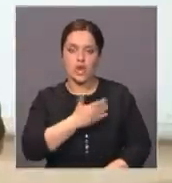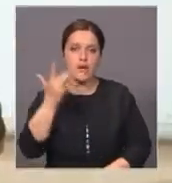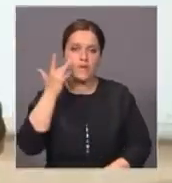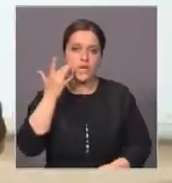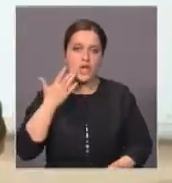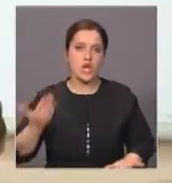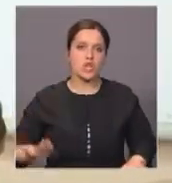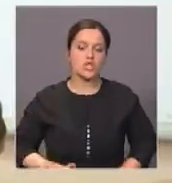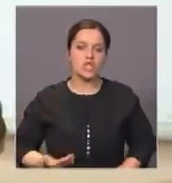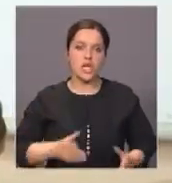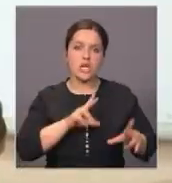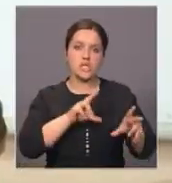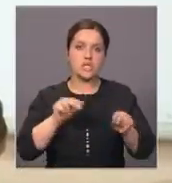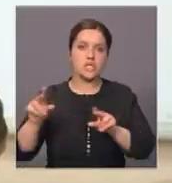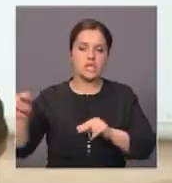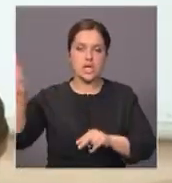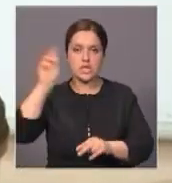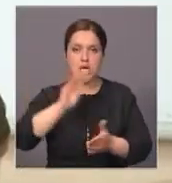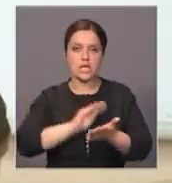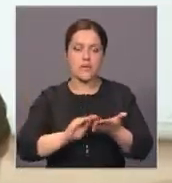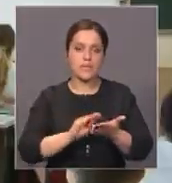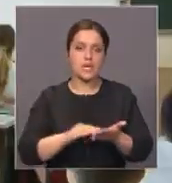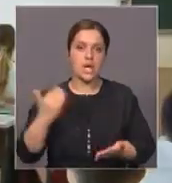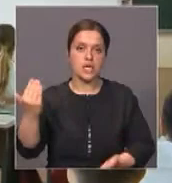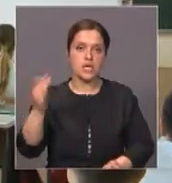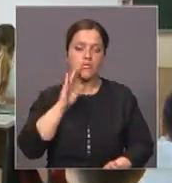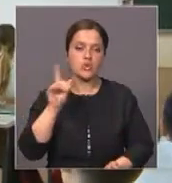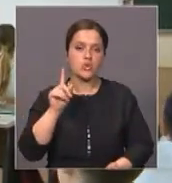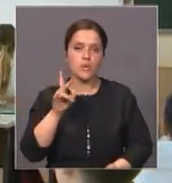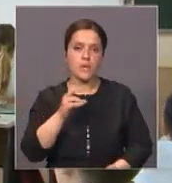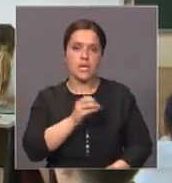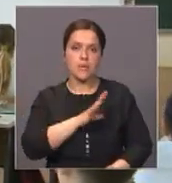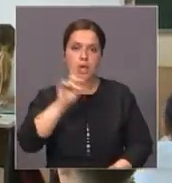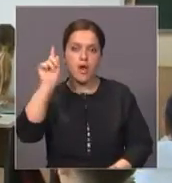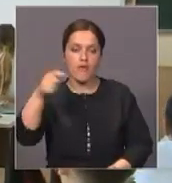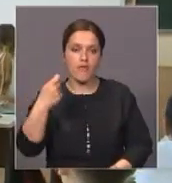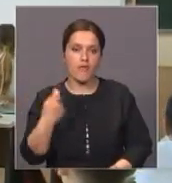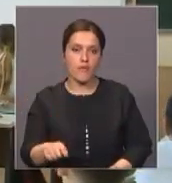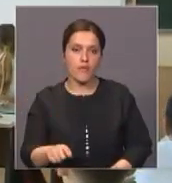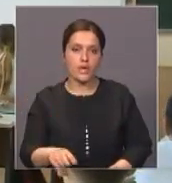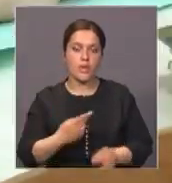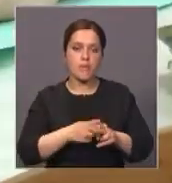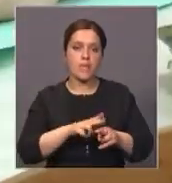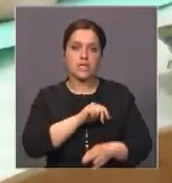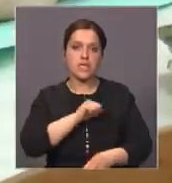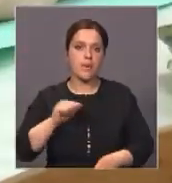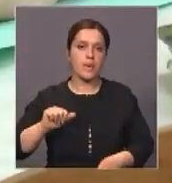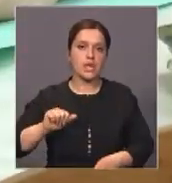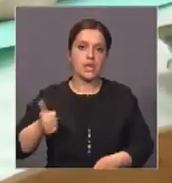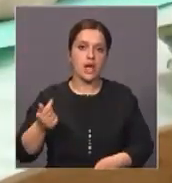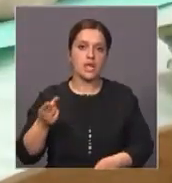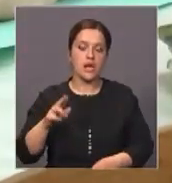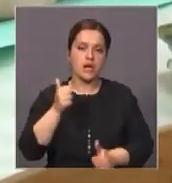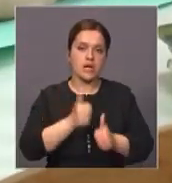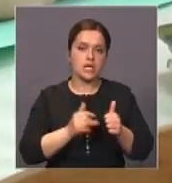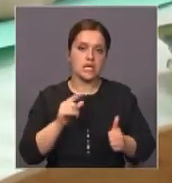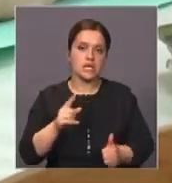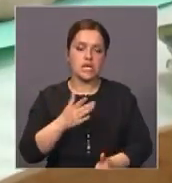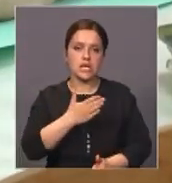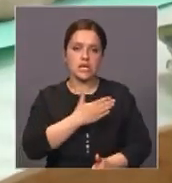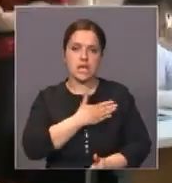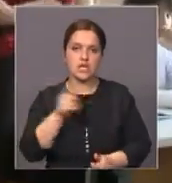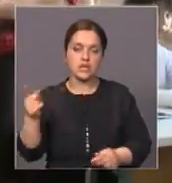благополучной и мирной стране», – написала она. «Чтобы не было войн. Мирное небо над головой – вот самое главное для каждого из нас», –